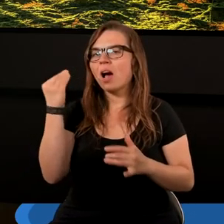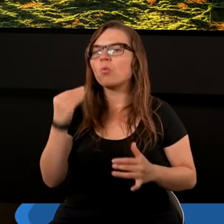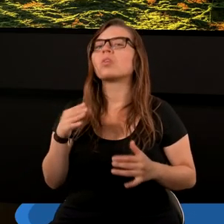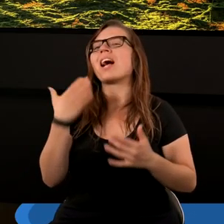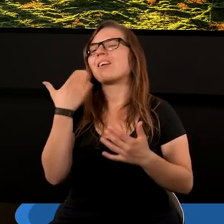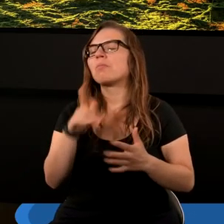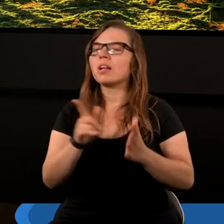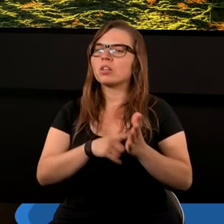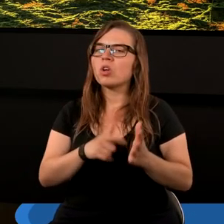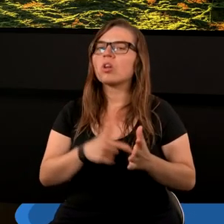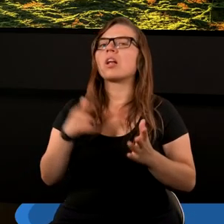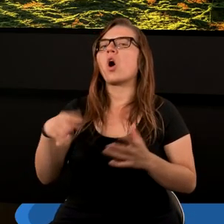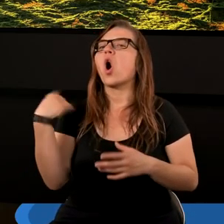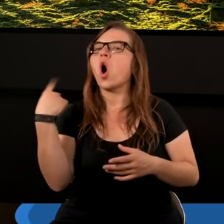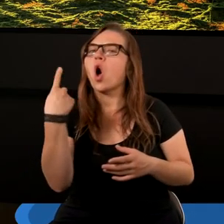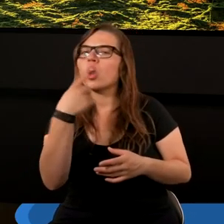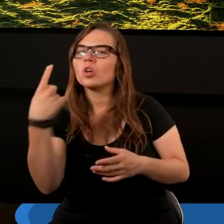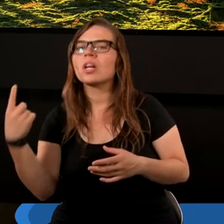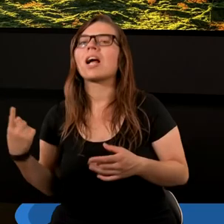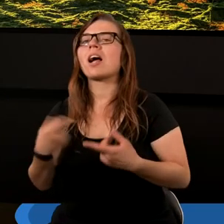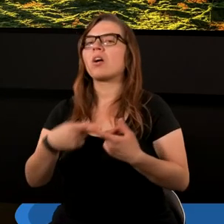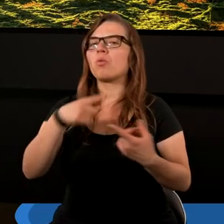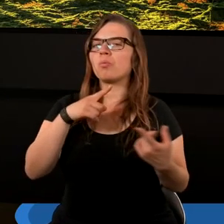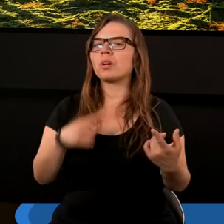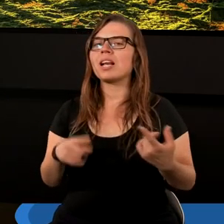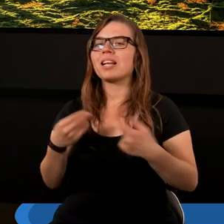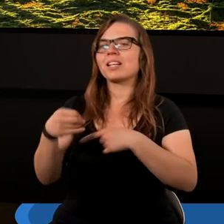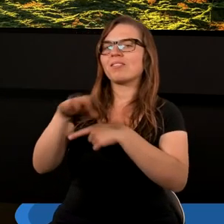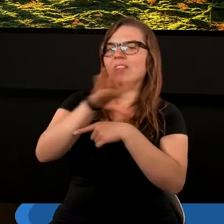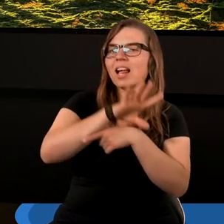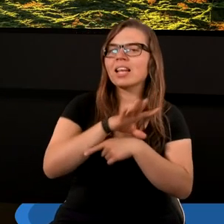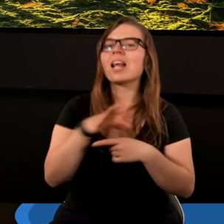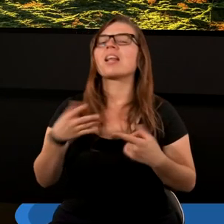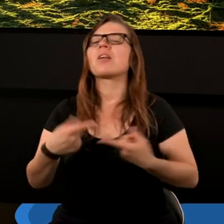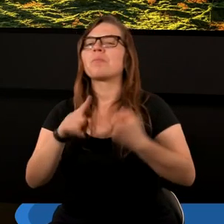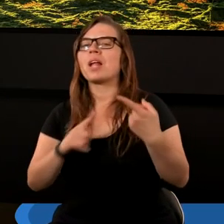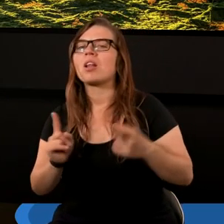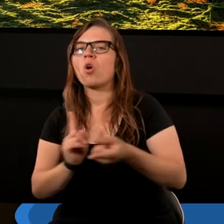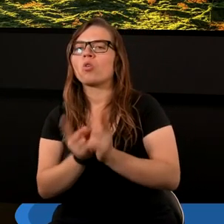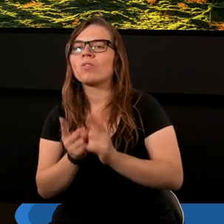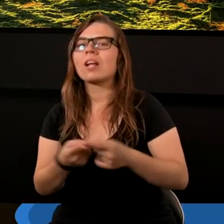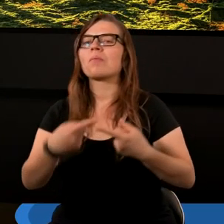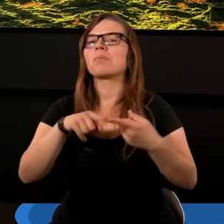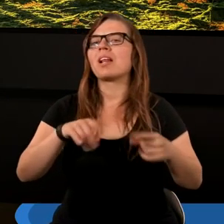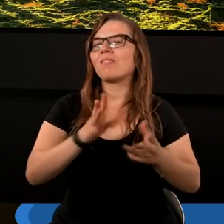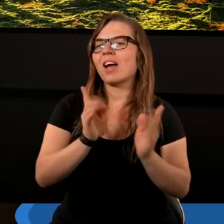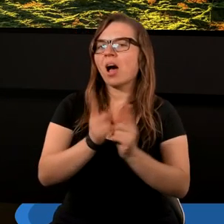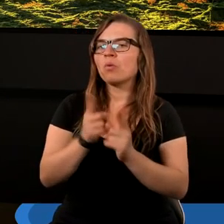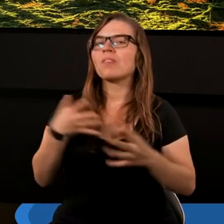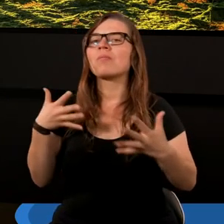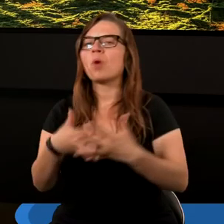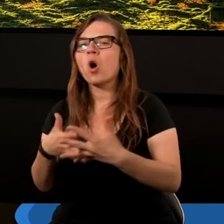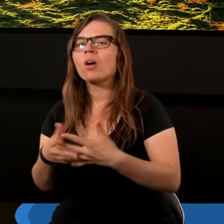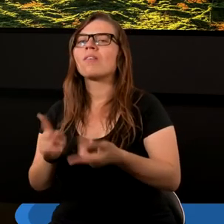bardzo często ostrzegał przed zwiedzeniami, przed oszustami, przed fałszywymi